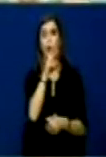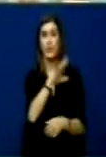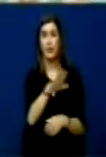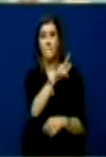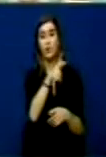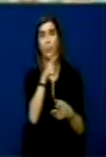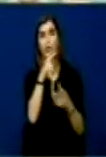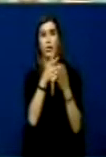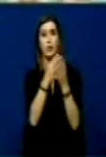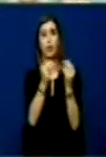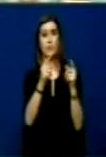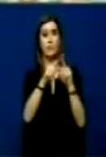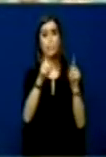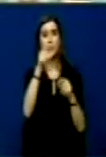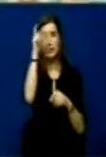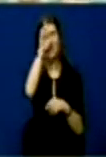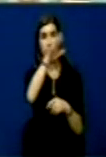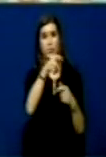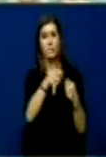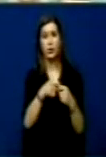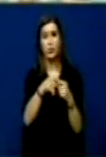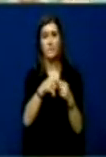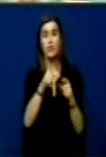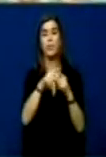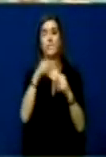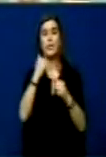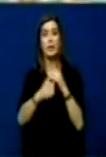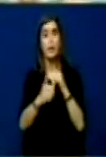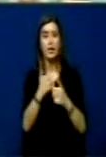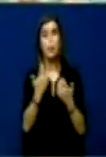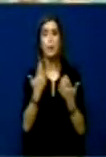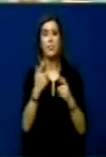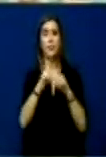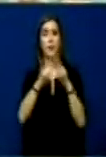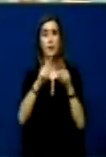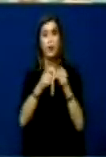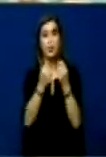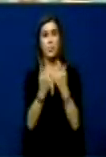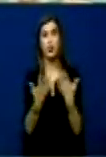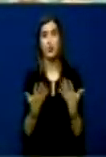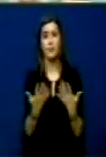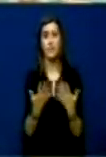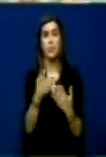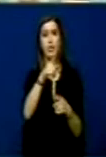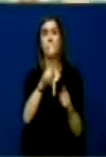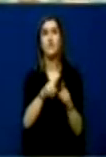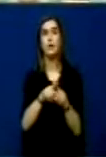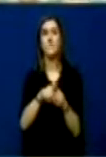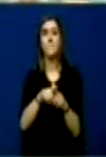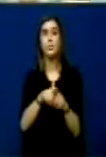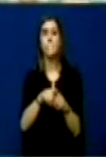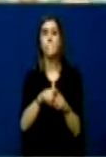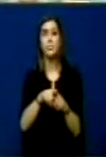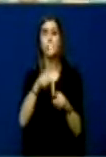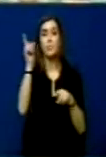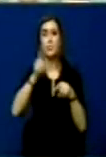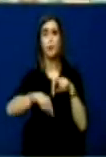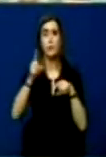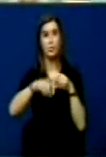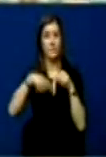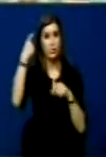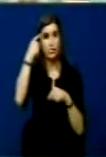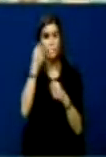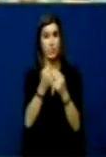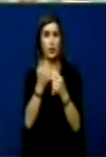ilegale dhe armitësore të sërbisë, për kriminelet dhe krimin atje. Duke filluar prejtë dëbimit masiv të